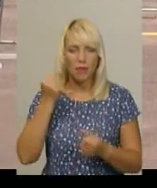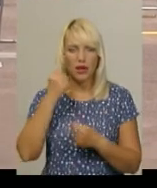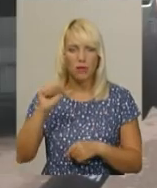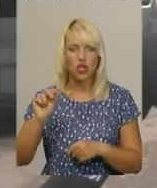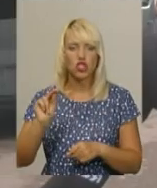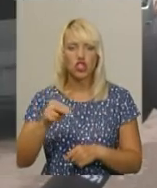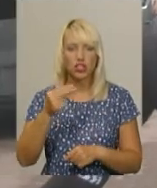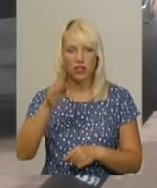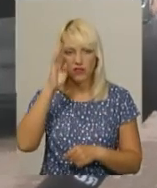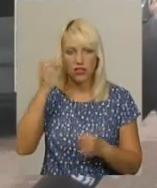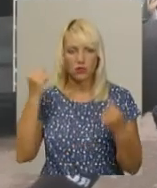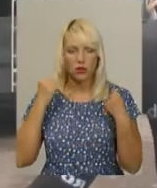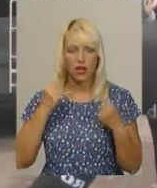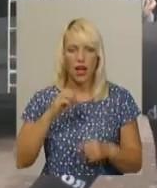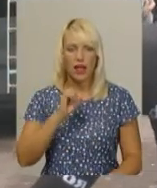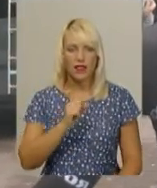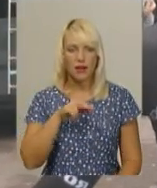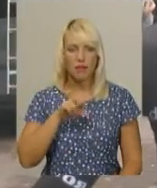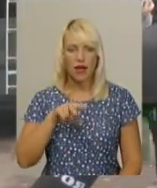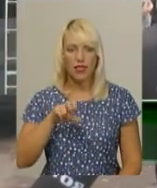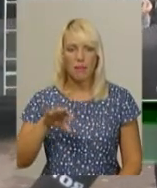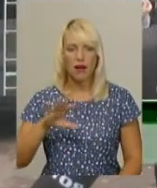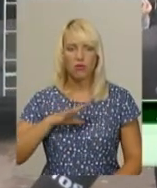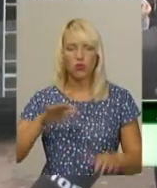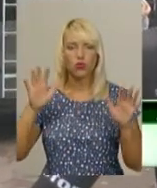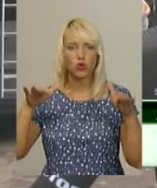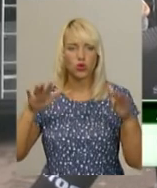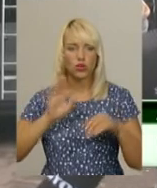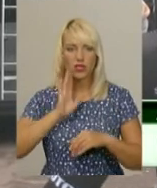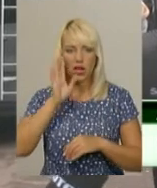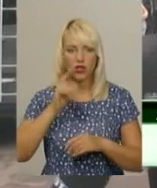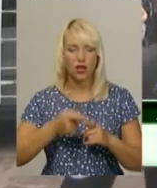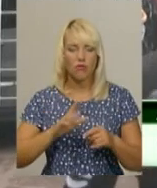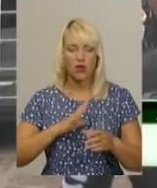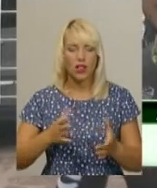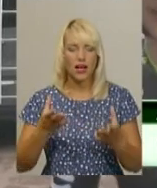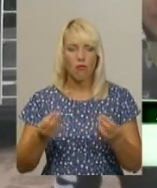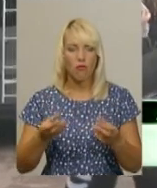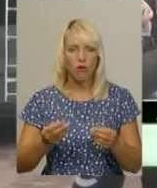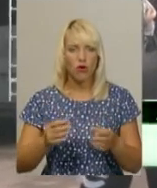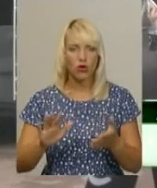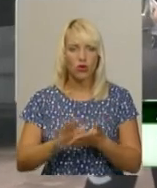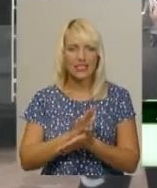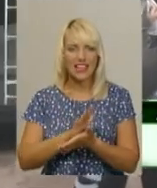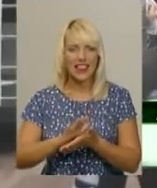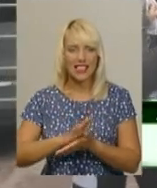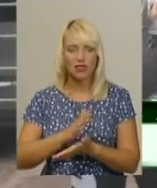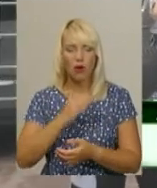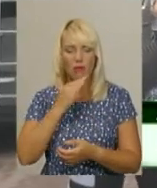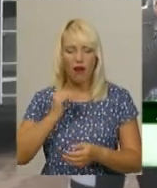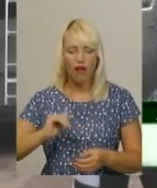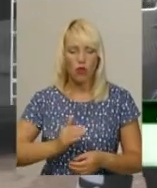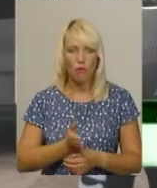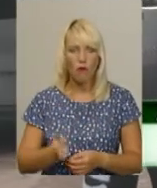Пономар. Зранку йшов дощ, траса намокла, була слизька, дуже багато поворотів,